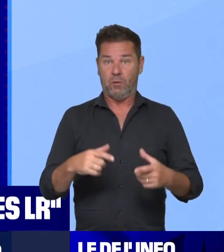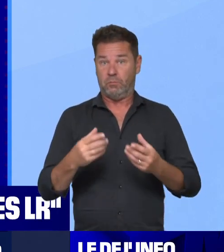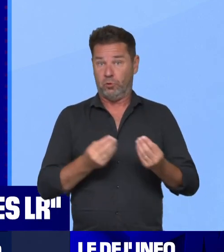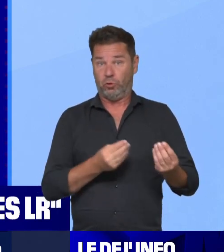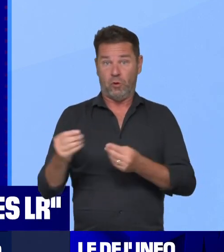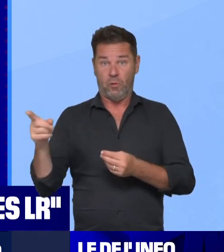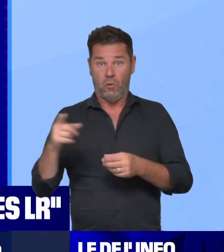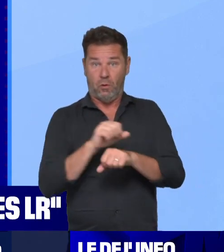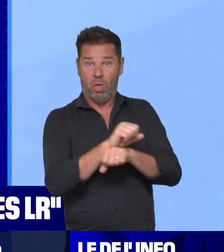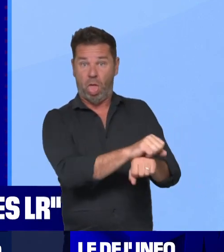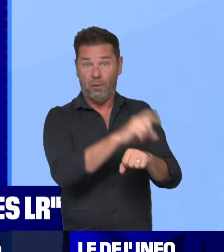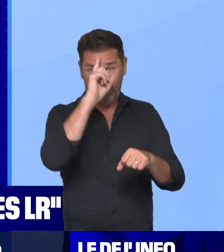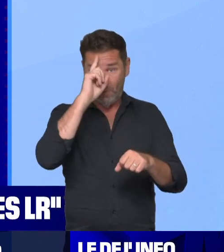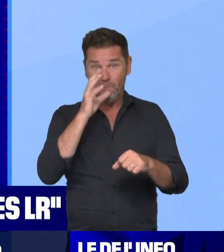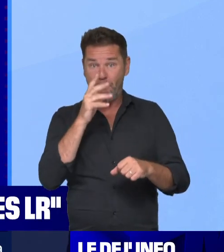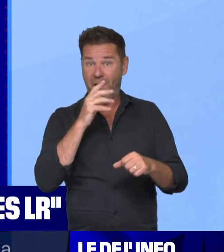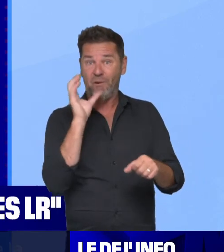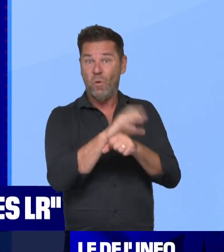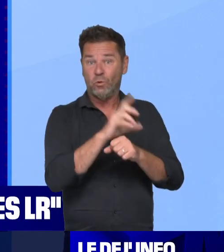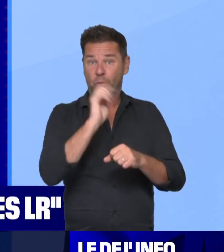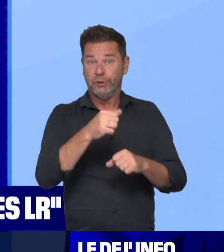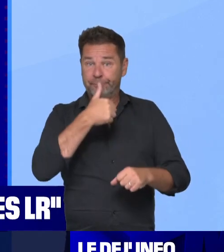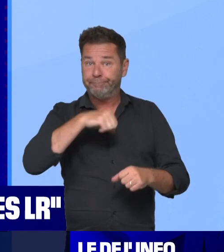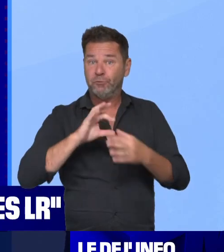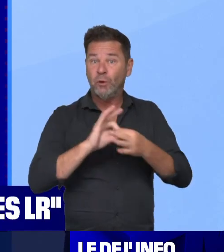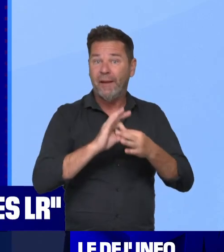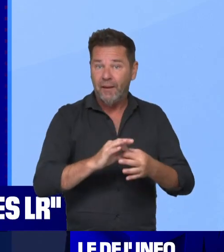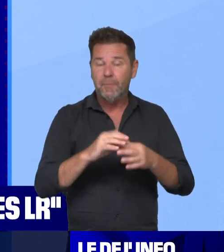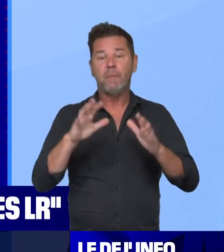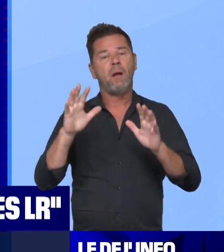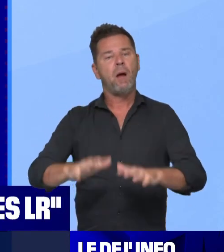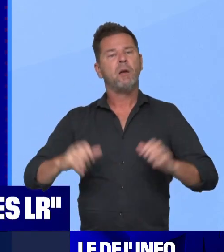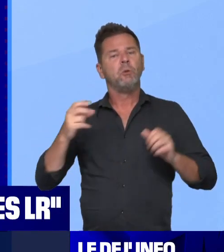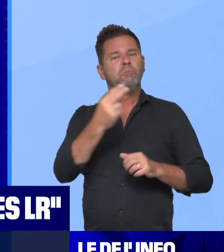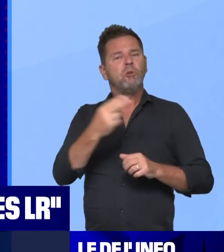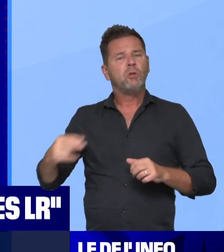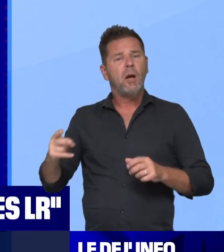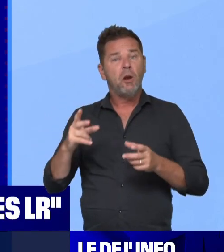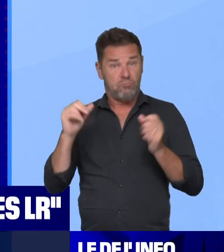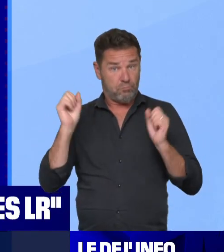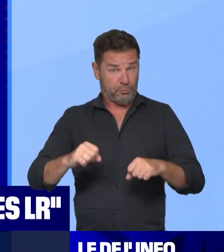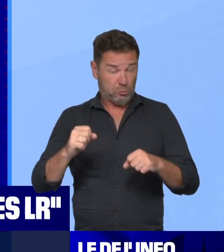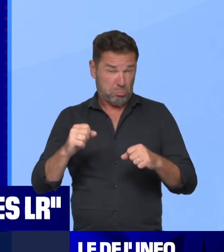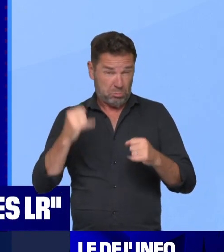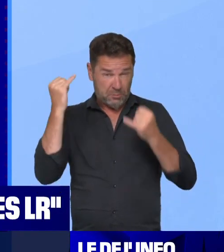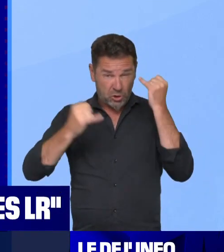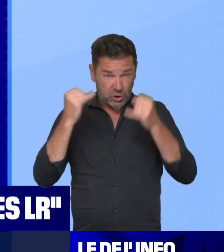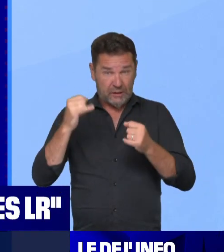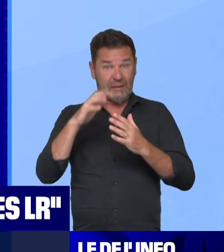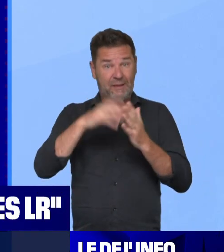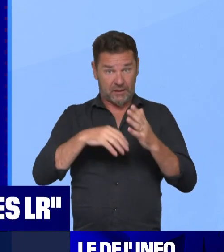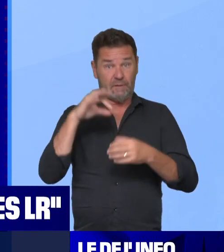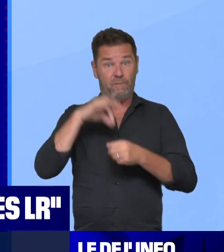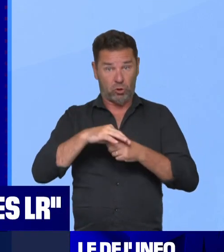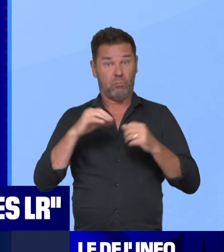vous ne pouvez plus vous opposer, vous êtes tenus par la solidarité. En revanche, à l'Assemblée, on pourrait imaginer, en fait, des textes votés ensemble.